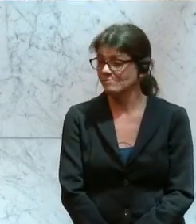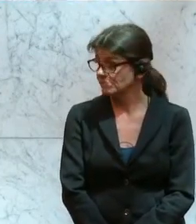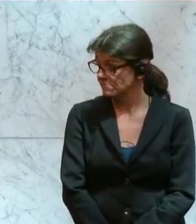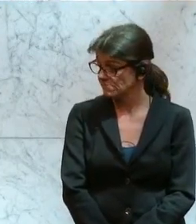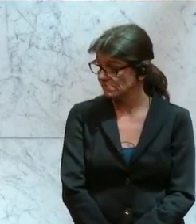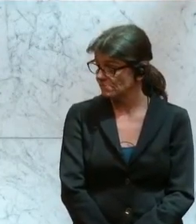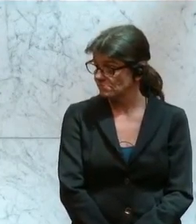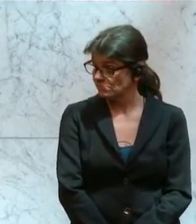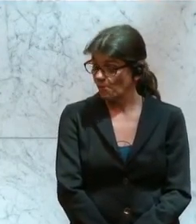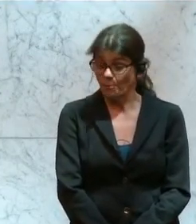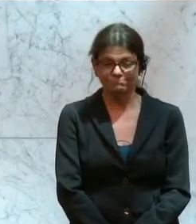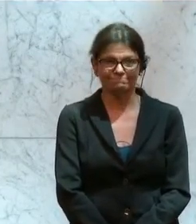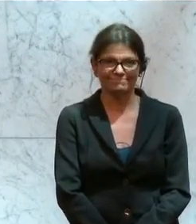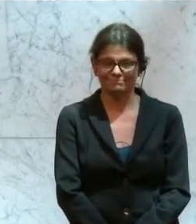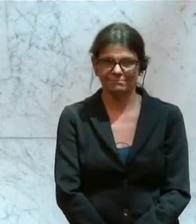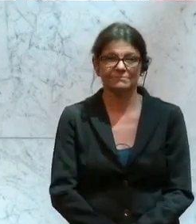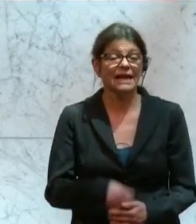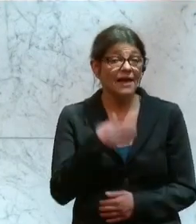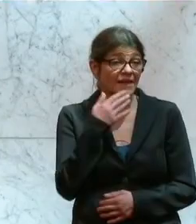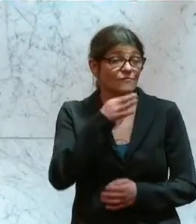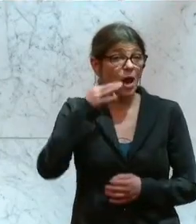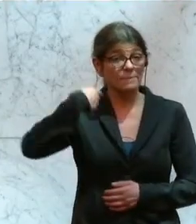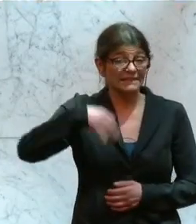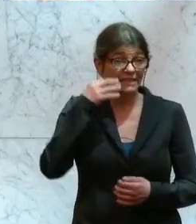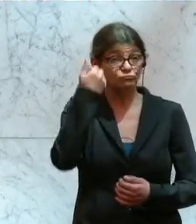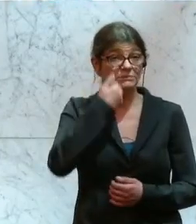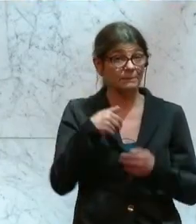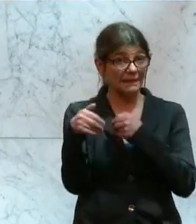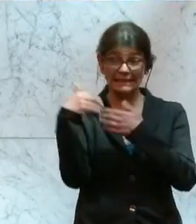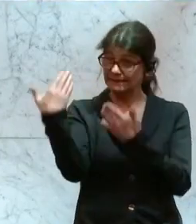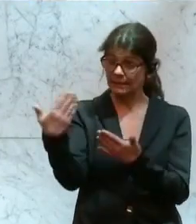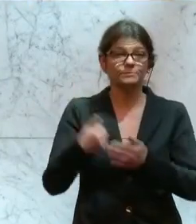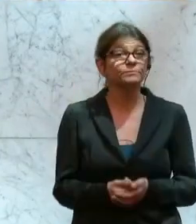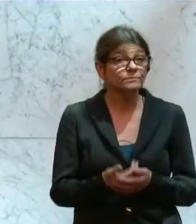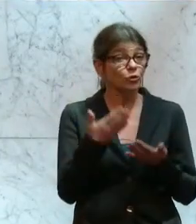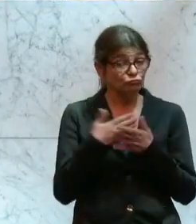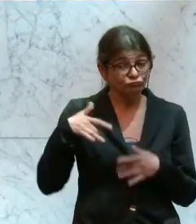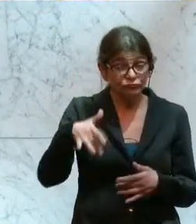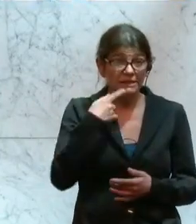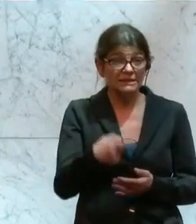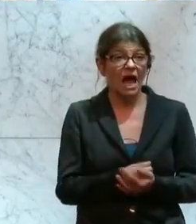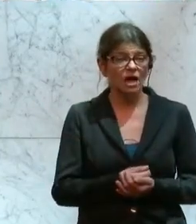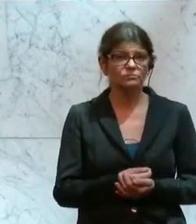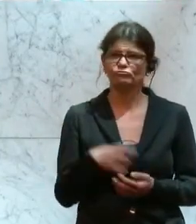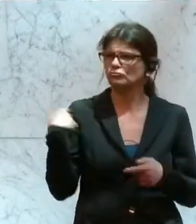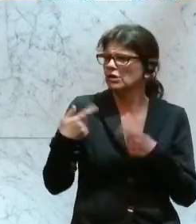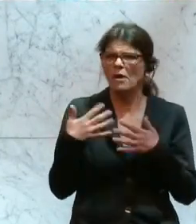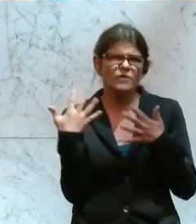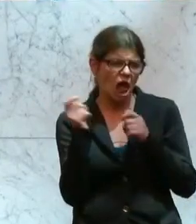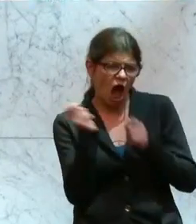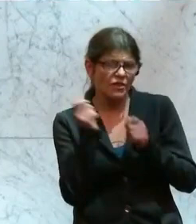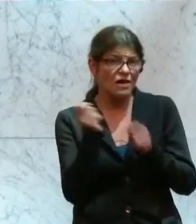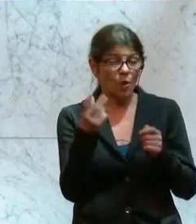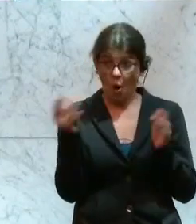Danke, Frau Präsidentin. Geschätzte Frau Minister. Ja, es wurde schon öfter gesagt, es liegen immer sehr viele Anträge der